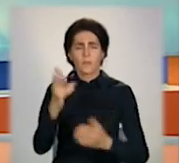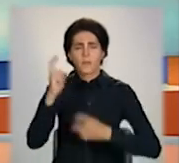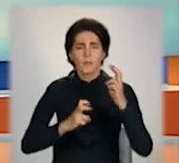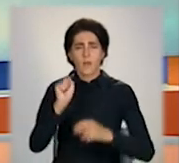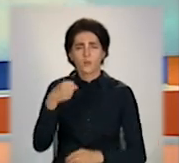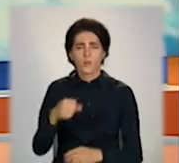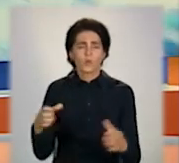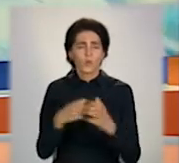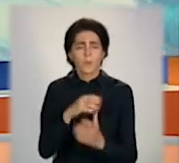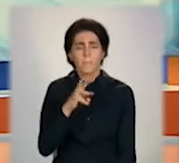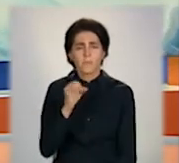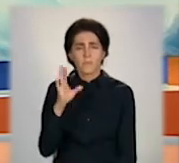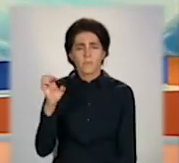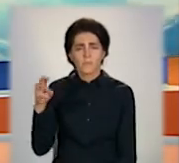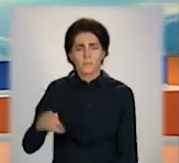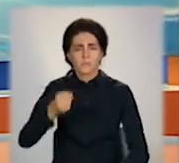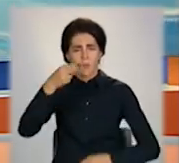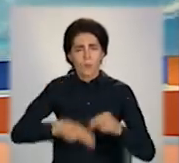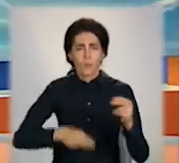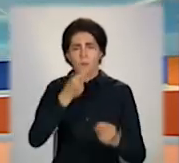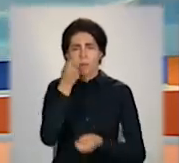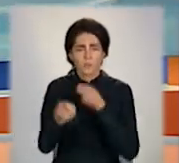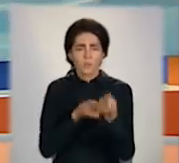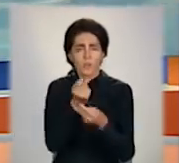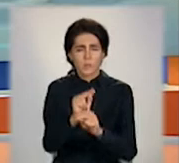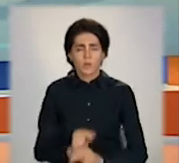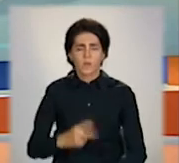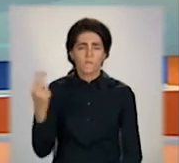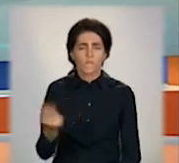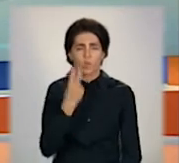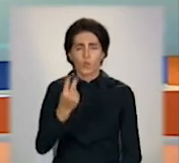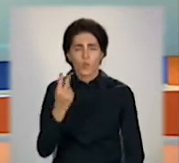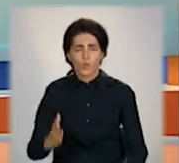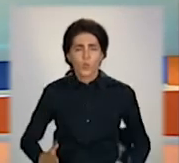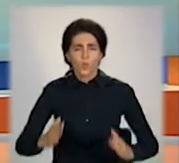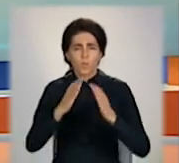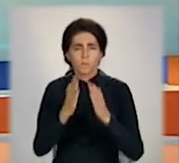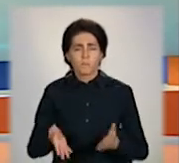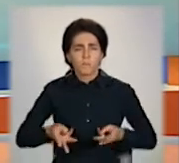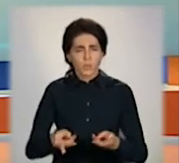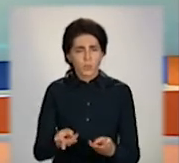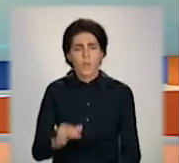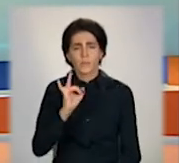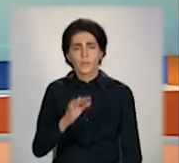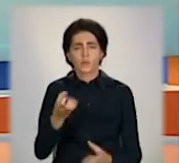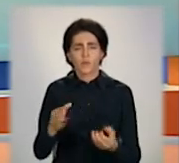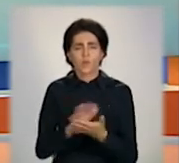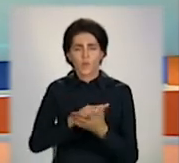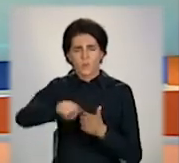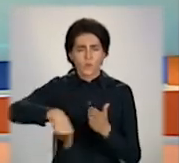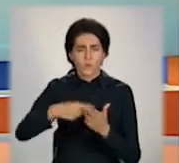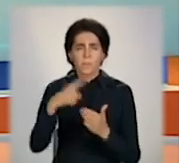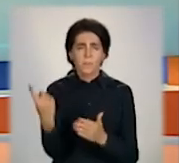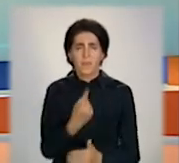«Азовсталь» групи «Метінвест» завершили капітальний ремонт другої доменної печі та перефутировку першого